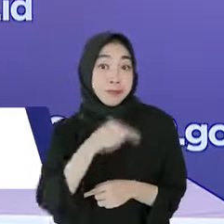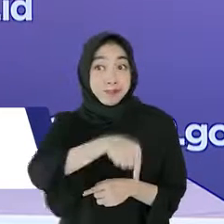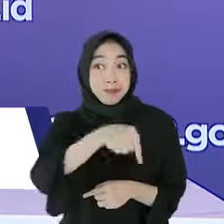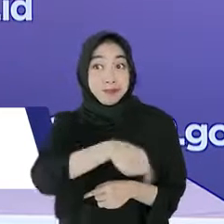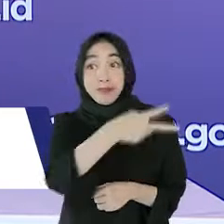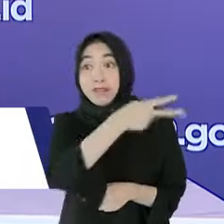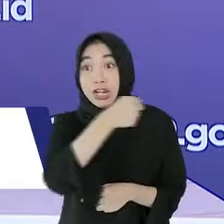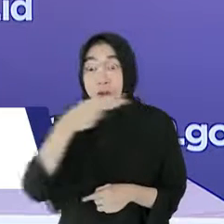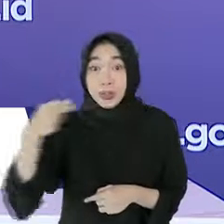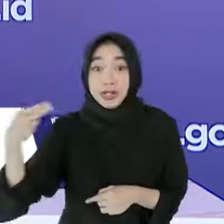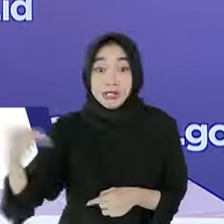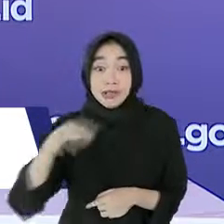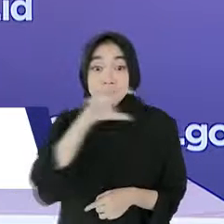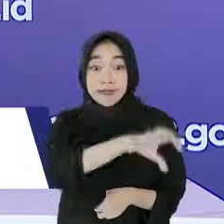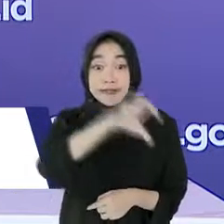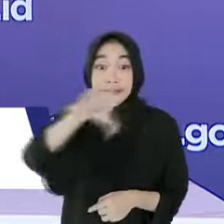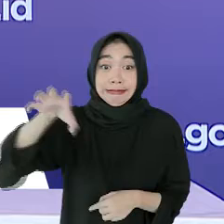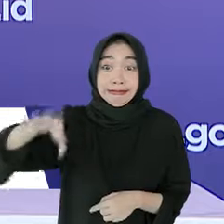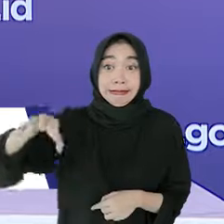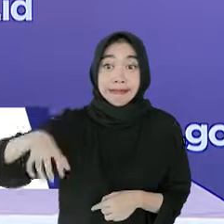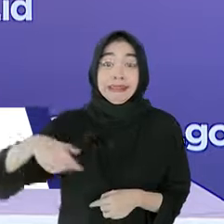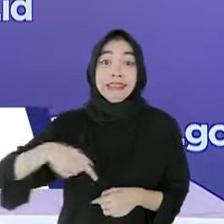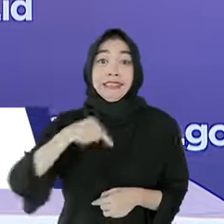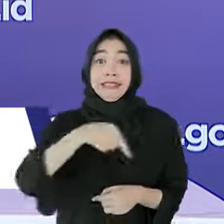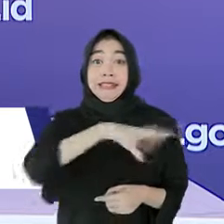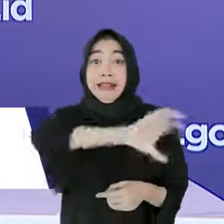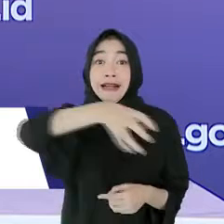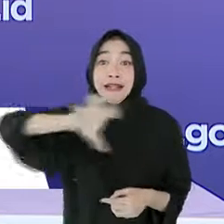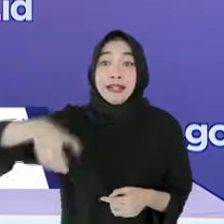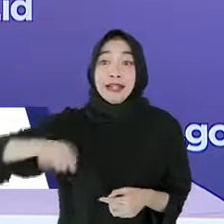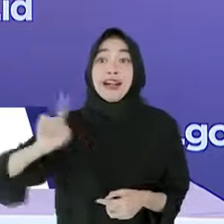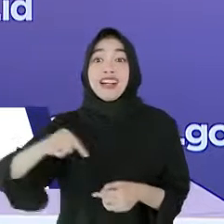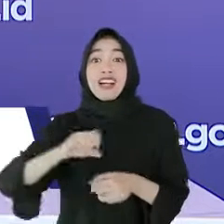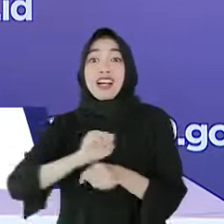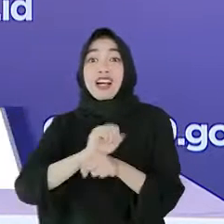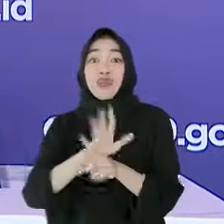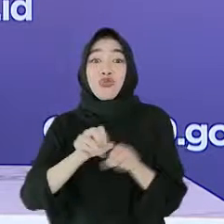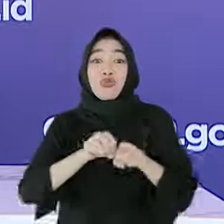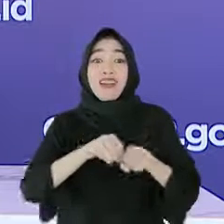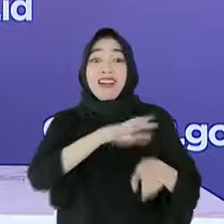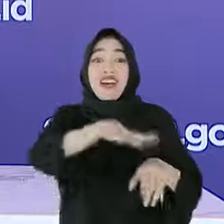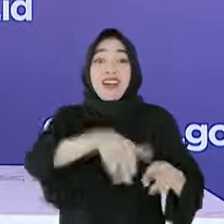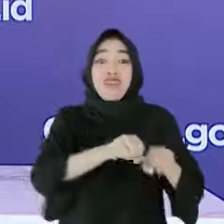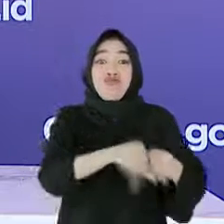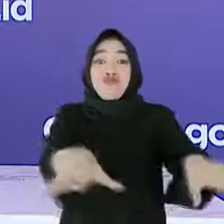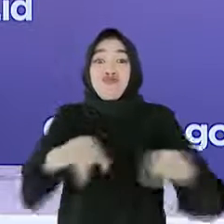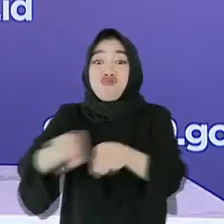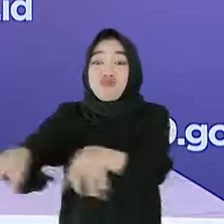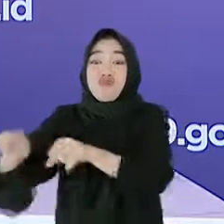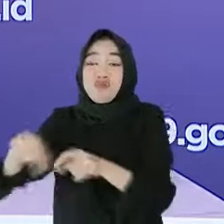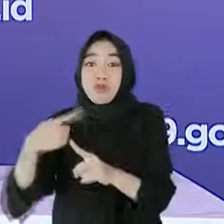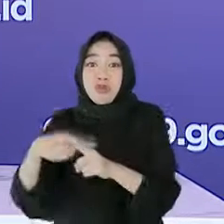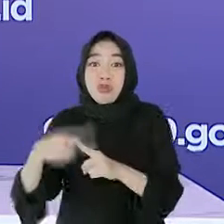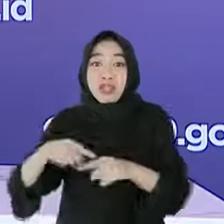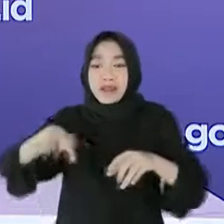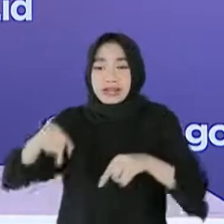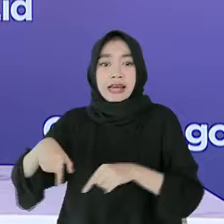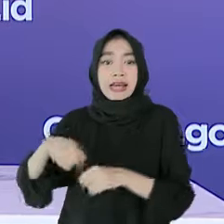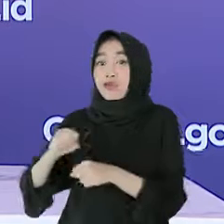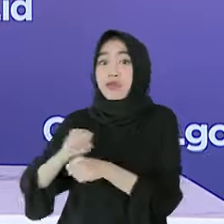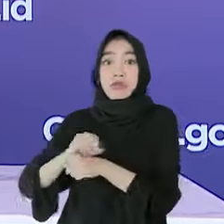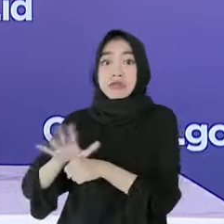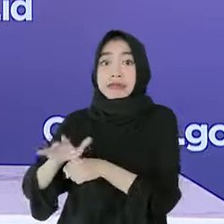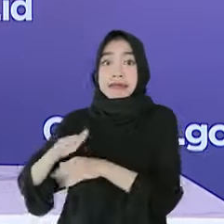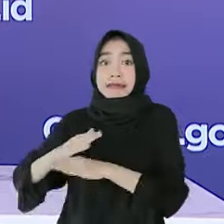COVID-19 yang terjadi pada peserta didik di berbagai daerah harus dijadikan pelajaran penting bagi daerah lain